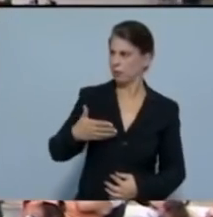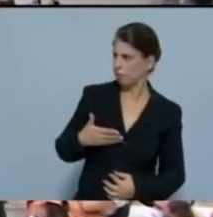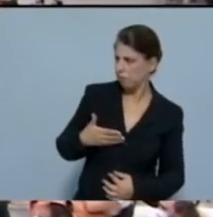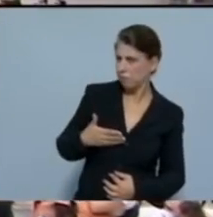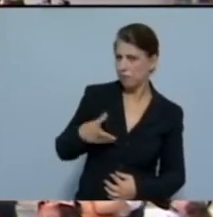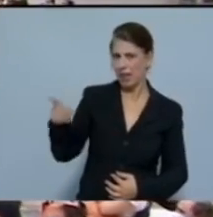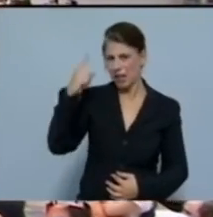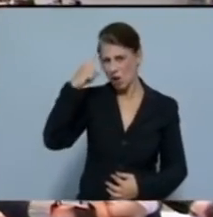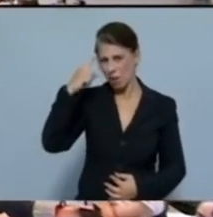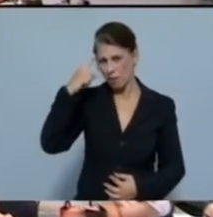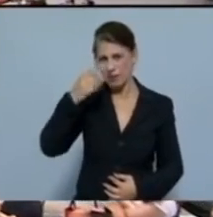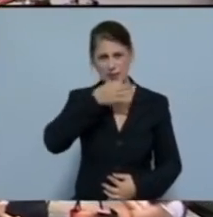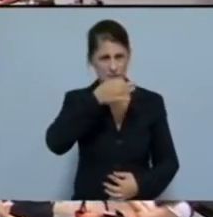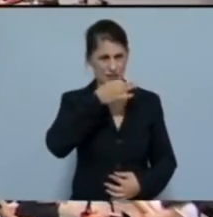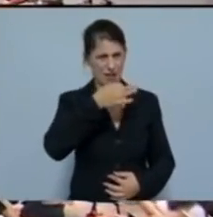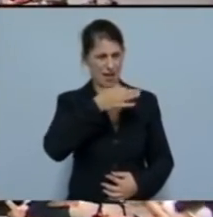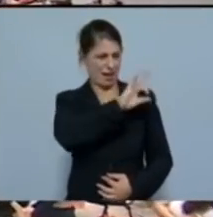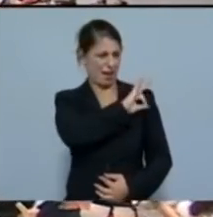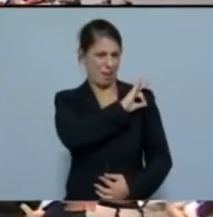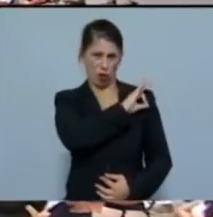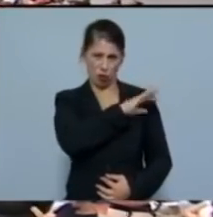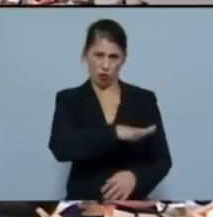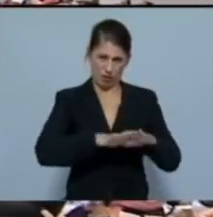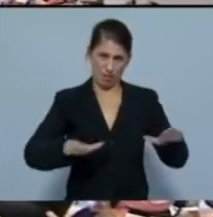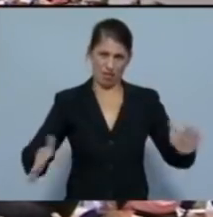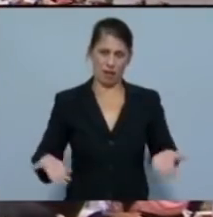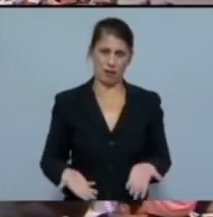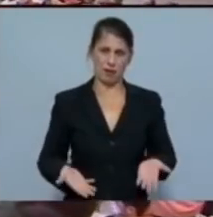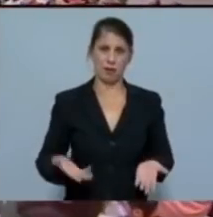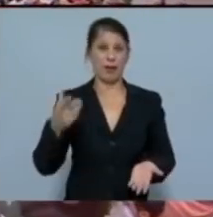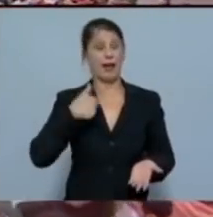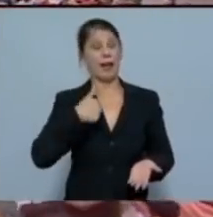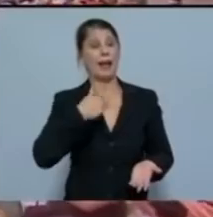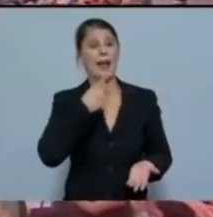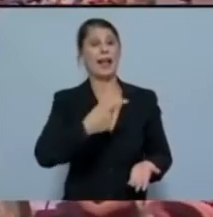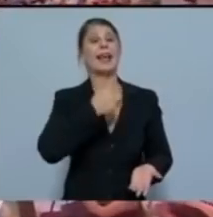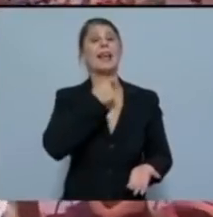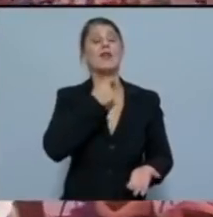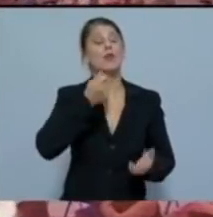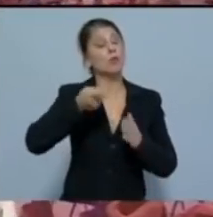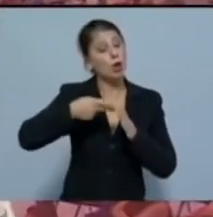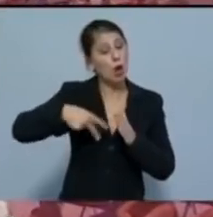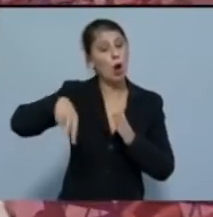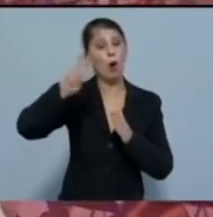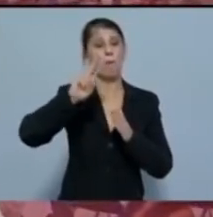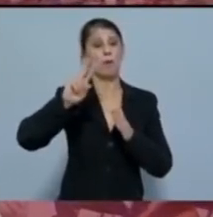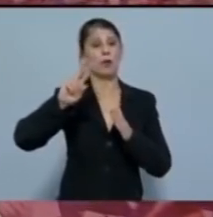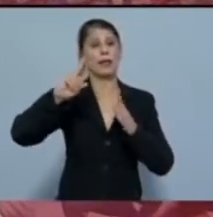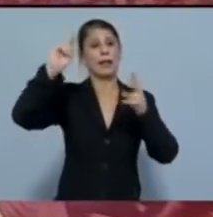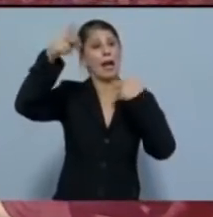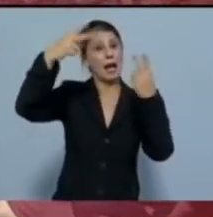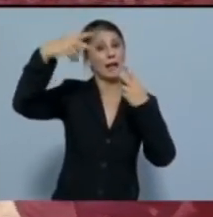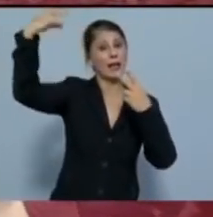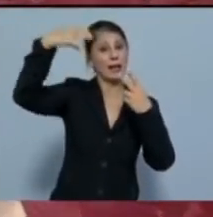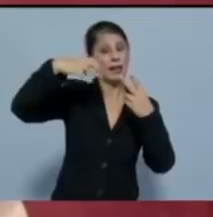ότι μιλά σε νήπια, να λέει πως χρειαζόμαστε, άκουσον, άκουσον, περισσότερες ανανεώσιμες